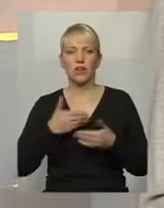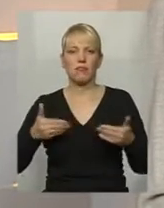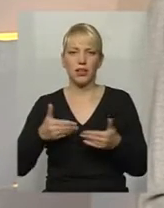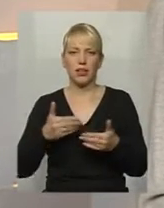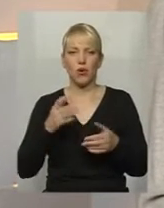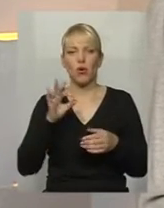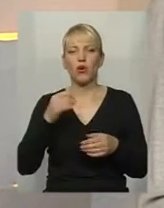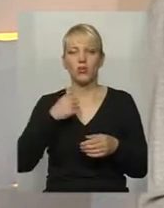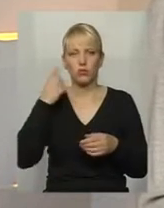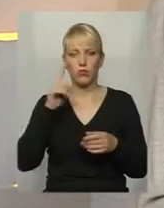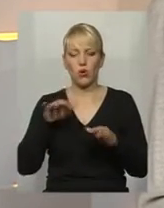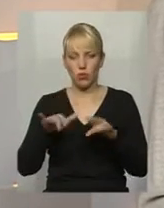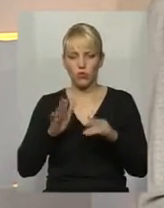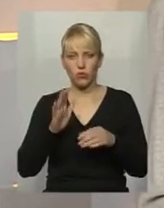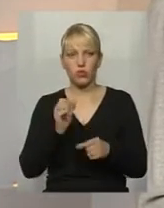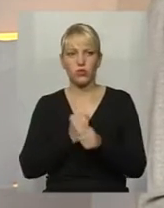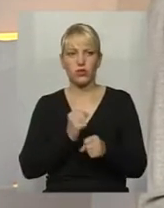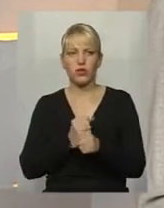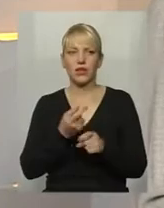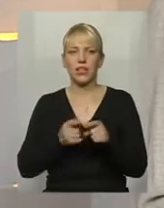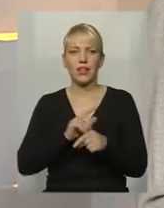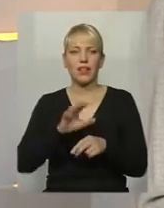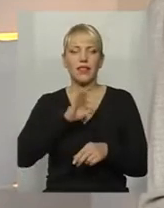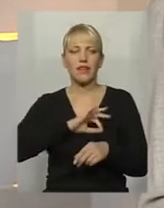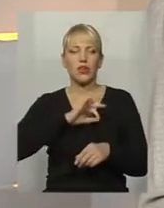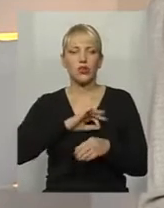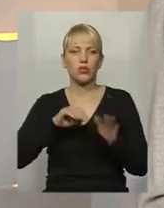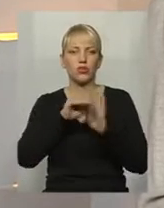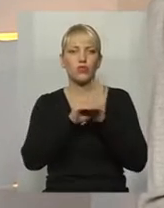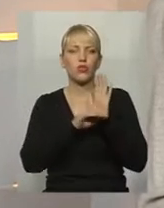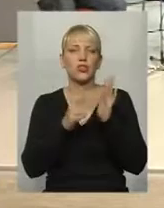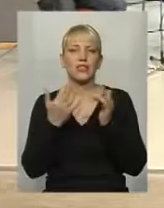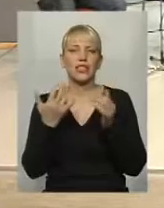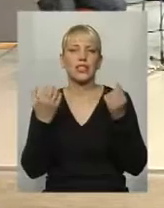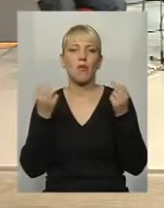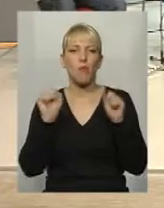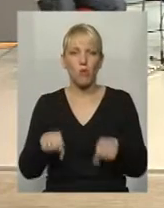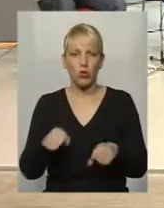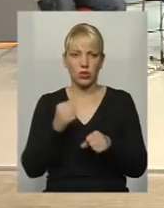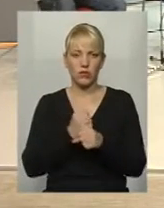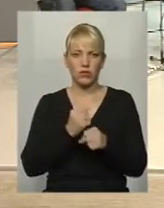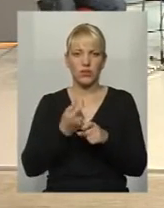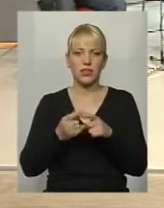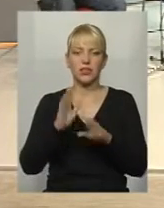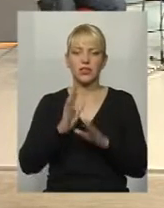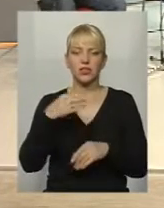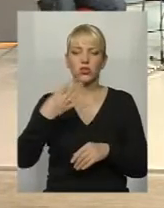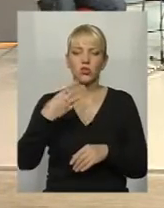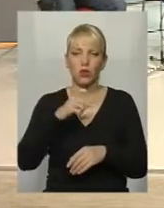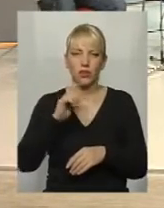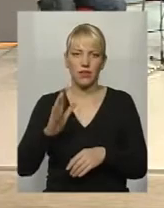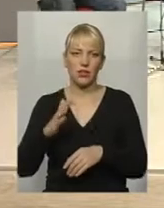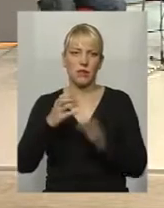'ютер, ох, буду працювати. І це ж не використовується того регламента, який для цього потрібен. Можна працювати 40 хвилин, можна працювати для дитини 15